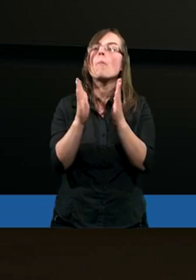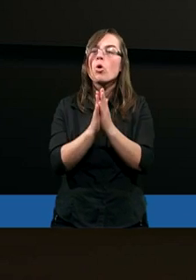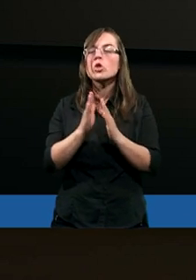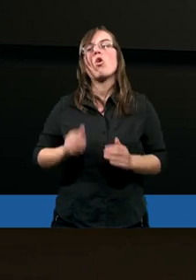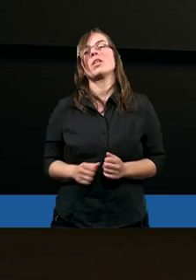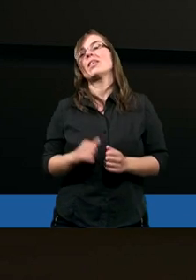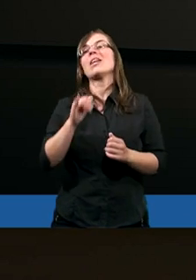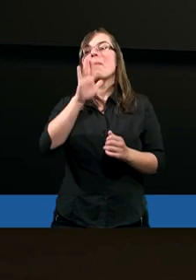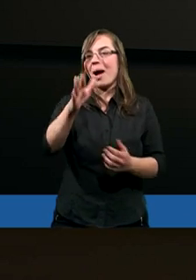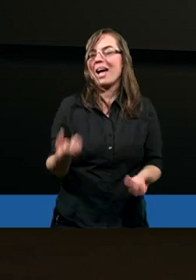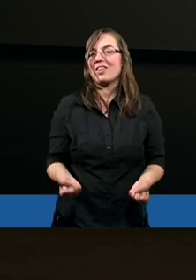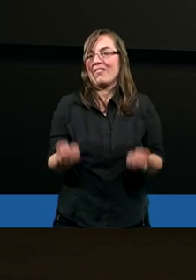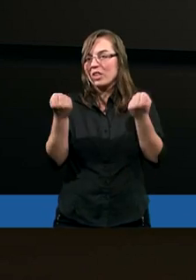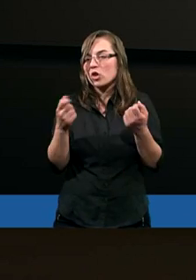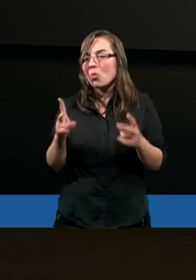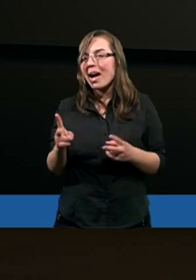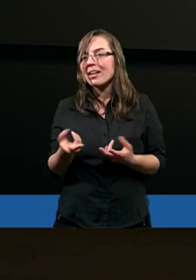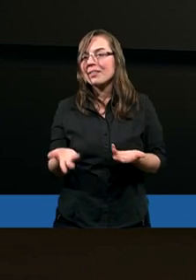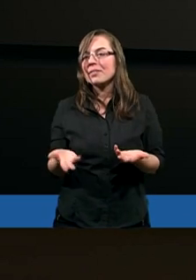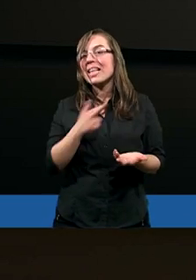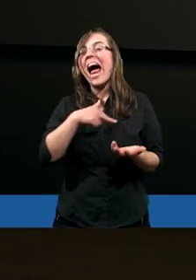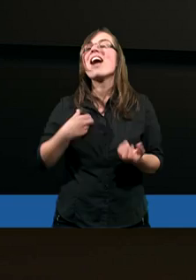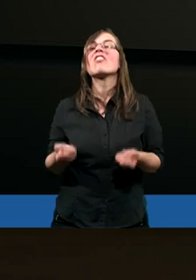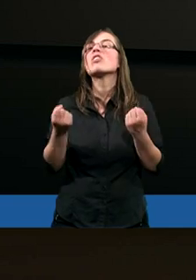Nasz wysiłek, ja bym powiedziała,